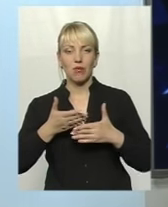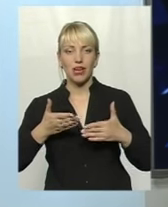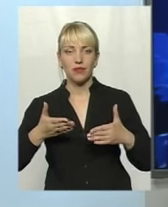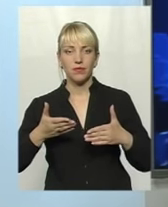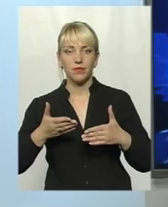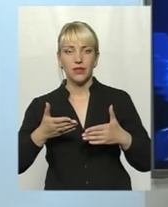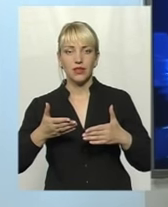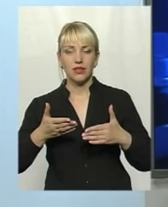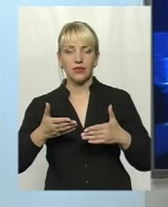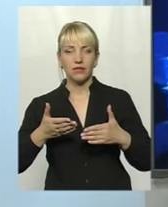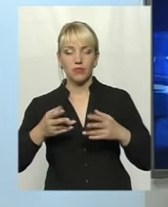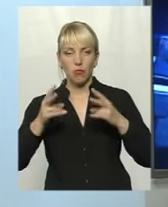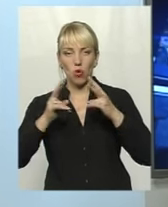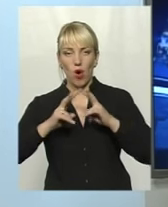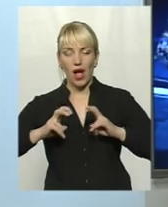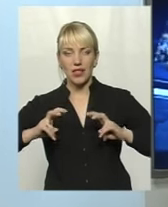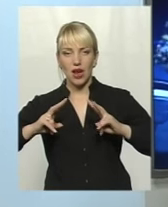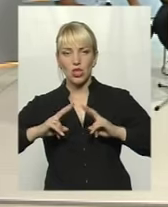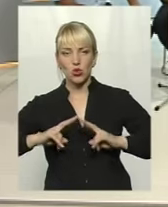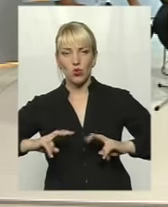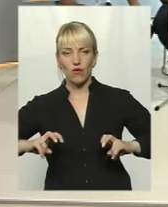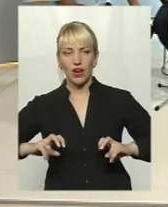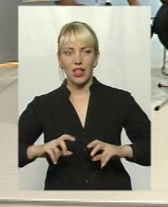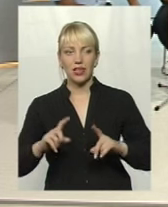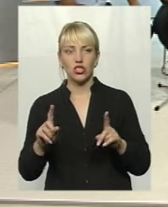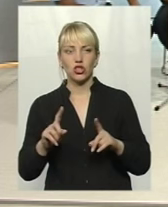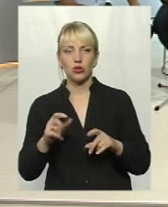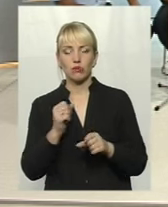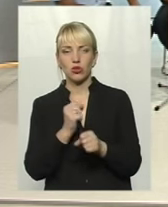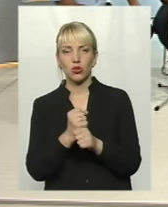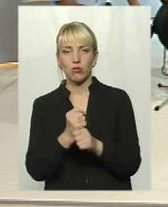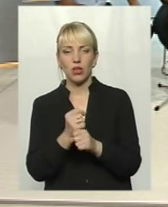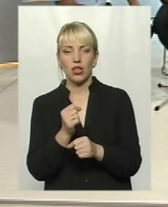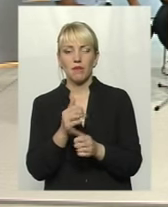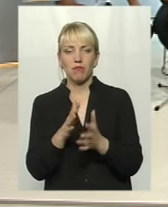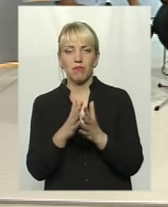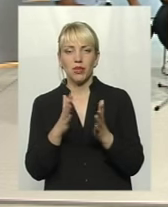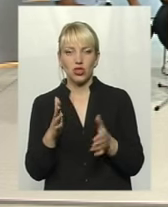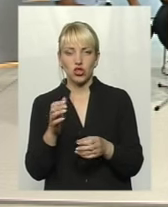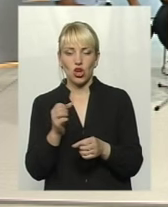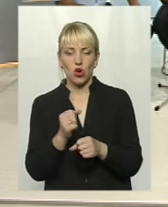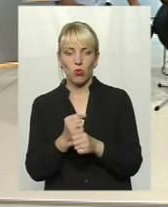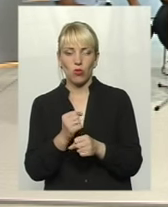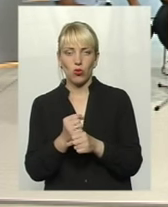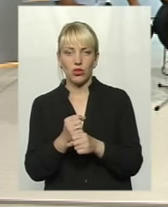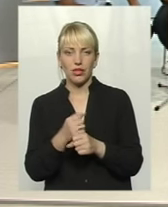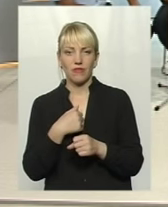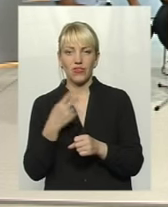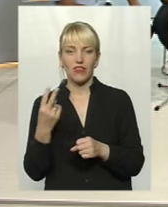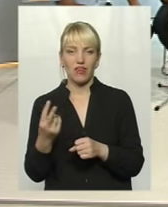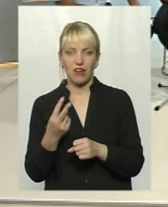аналізували, порівнювали з районною радою, майже всього в два рази більше. Тобто, громада тільки створилася.